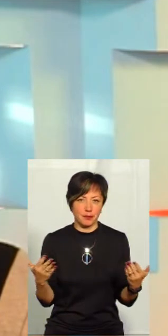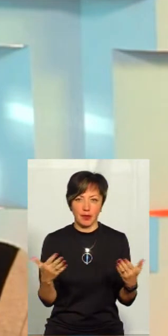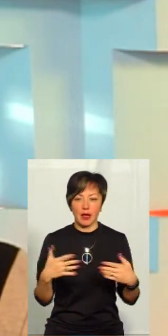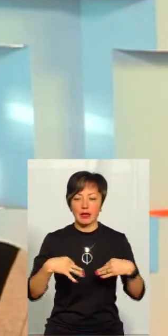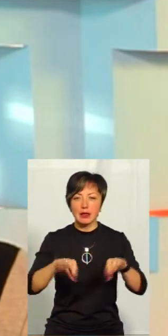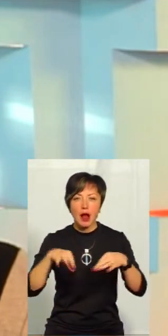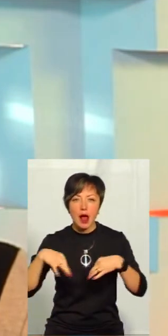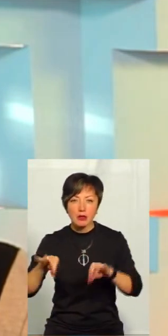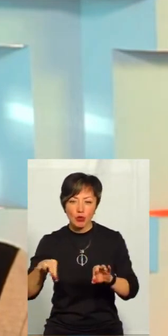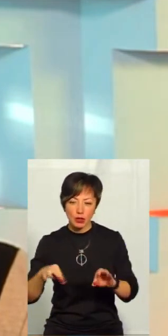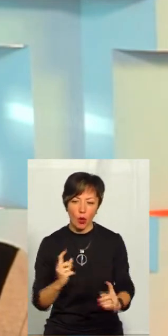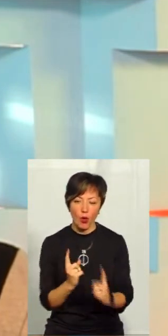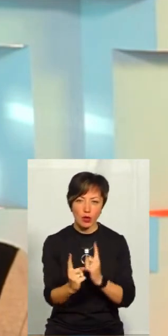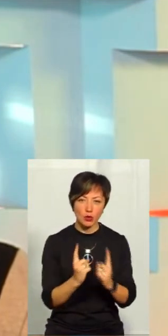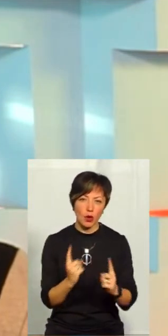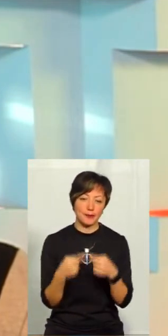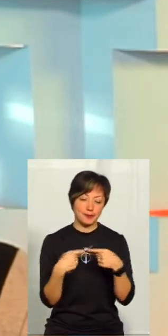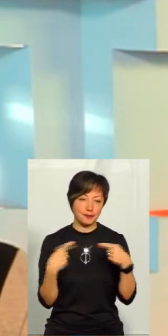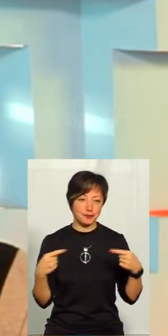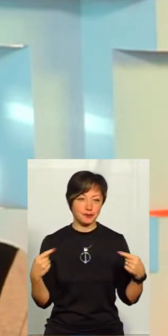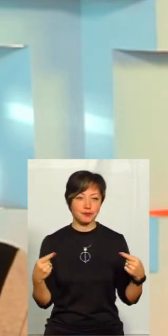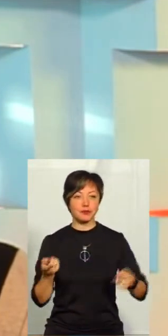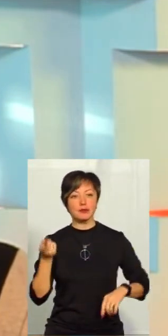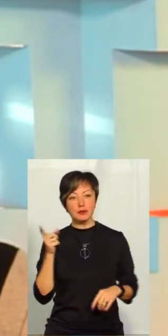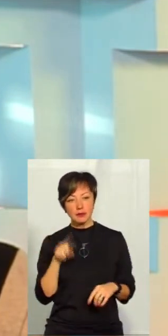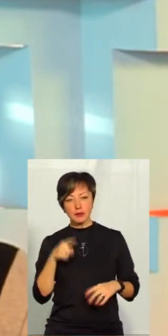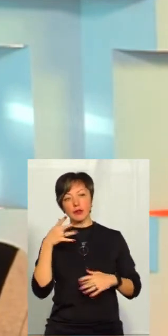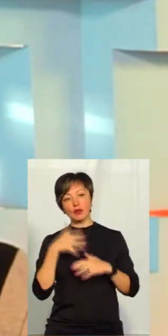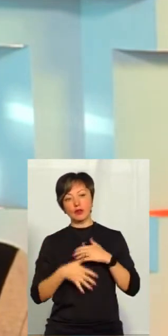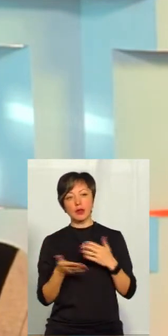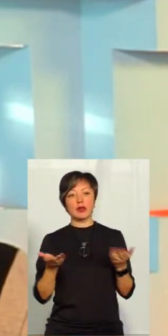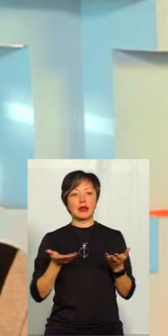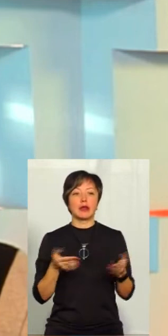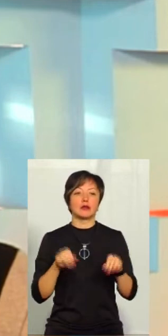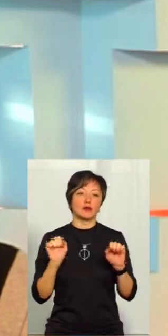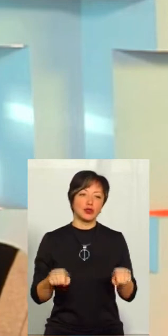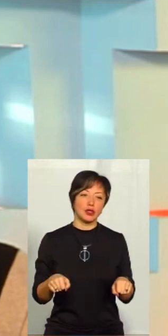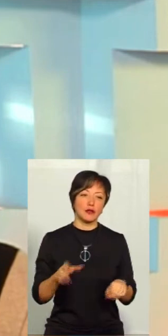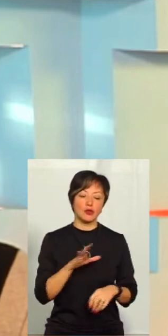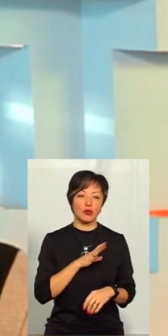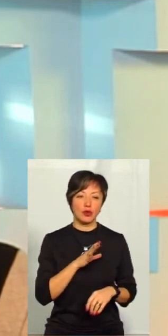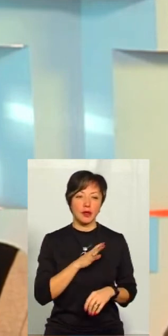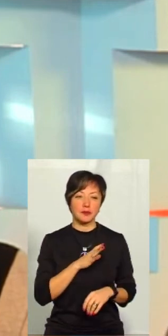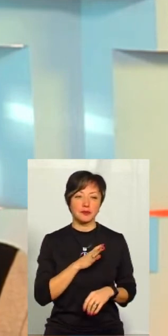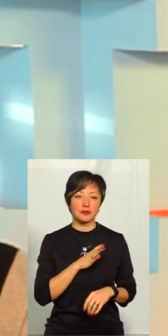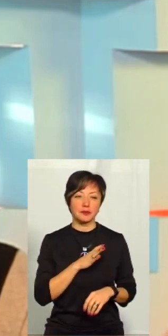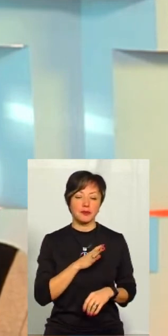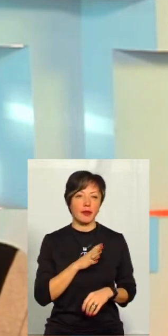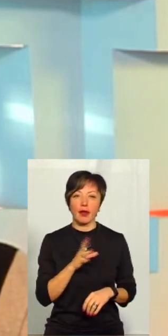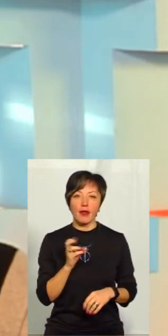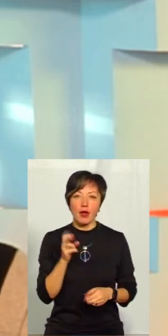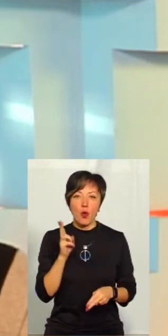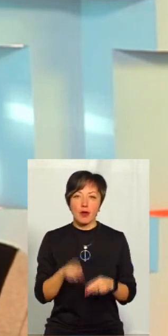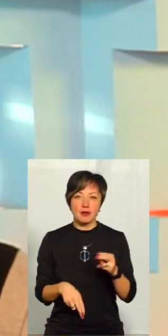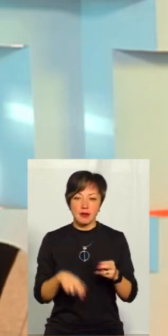транспортні коридори і тому подібне. Тому зрозуміло, що десь, можливо, були якісь, скажімо, не до